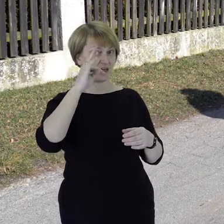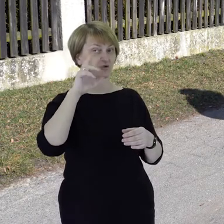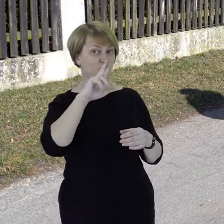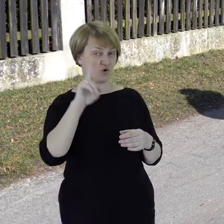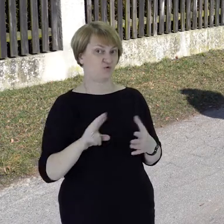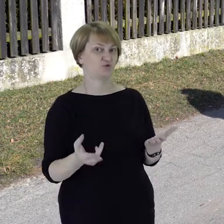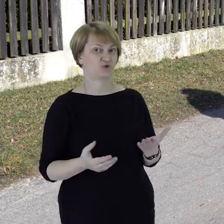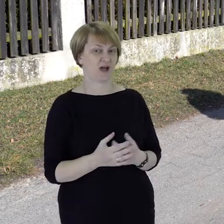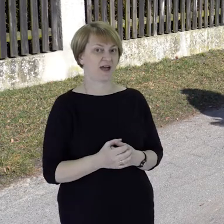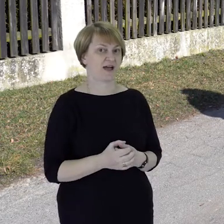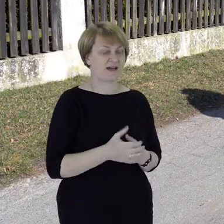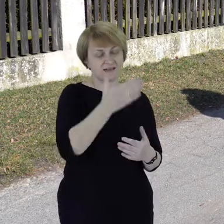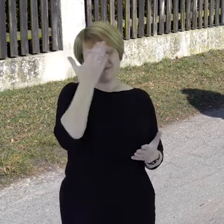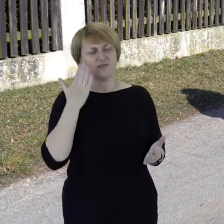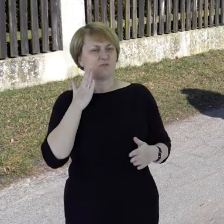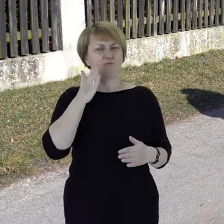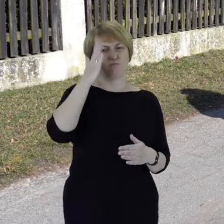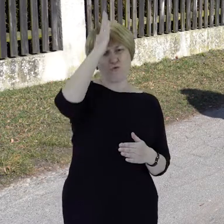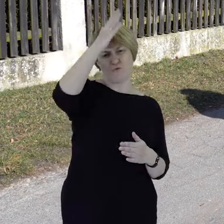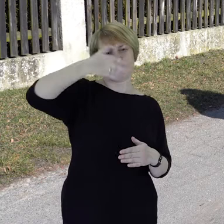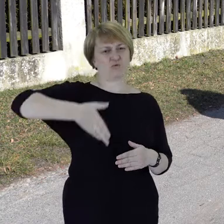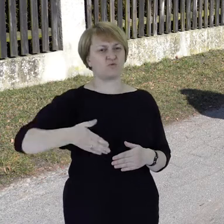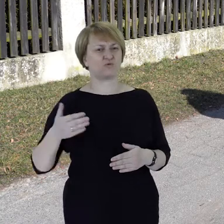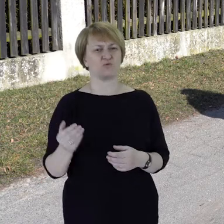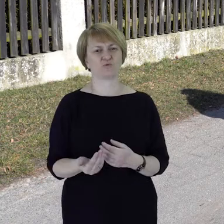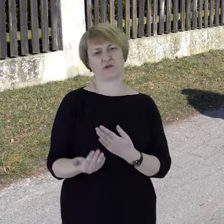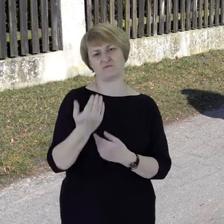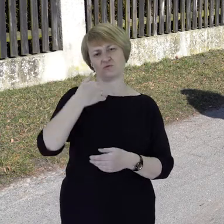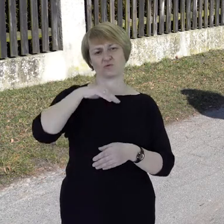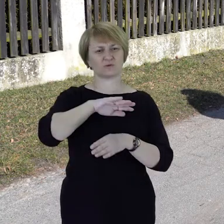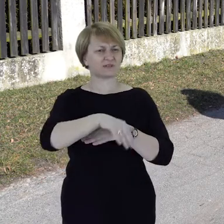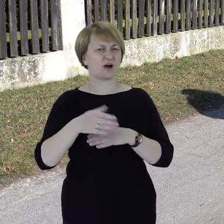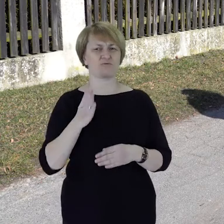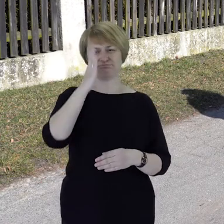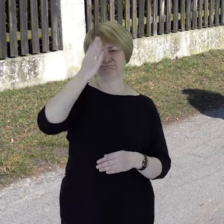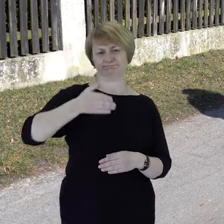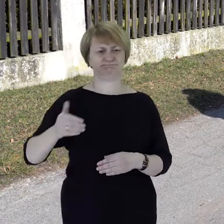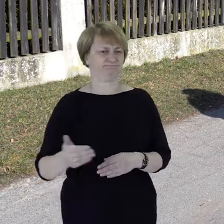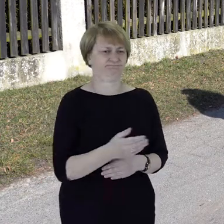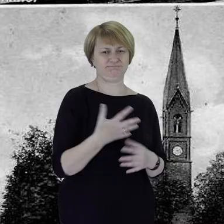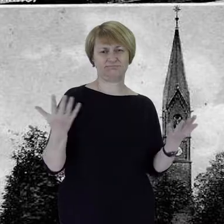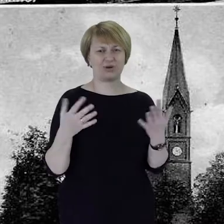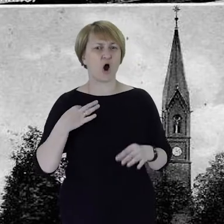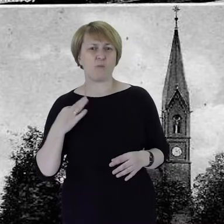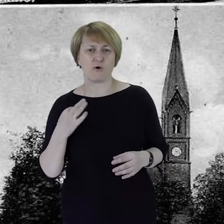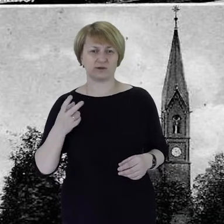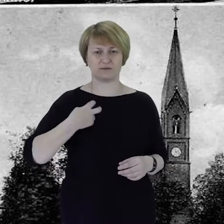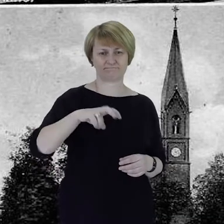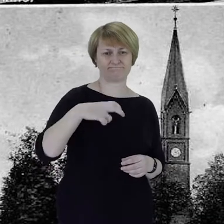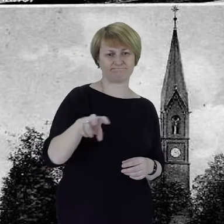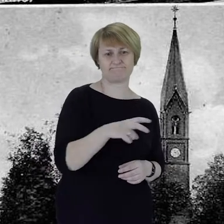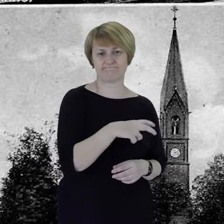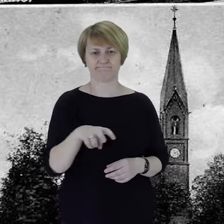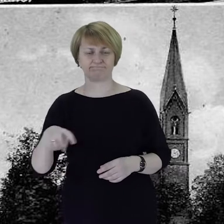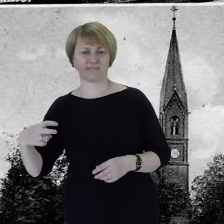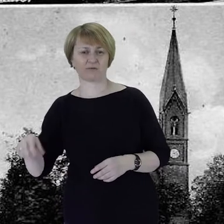czy będziemy szli na północ, południe, w sud czy zachód dzielnicy Groszowice, to będziemy właśnie cały czas natykać się